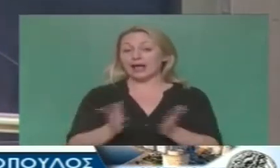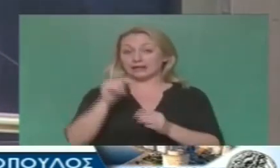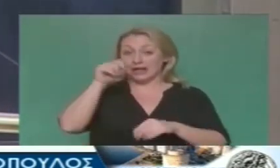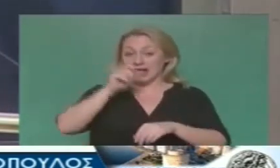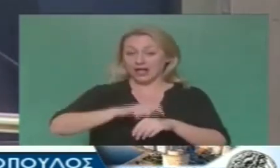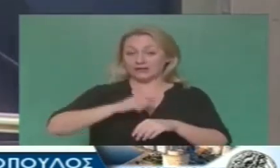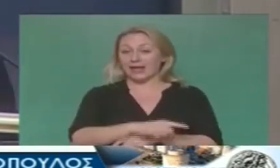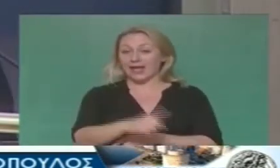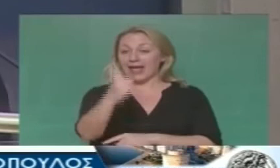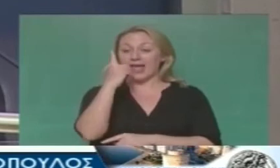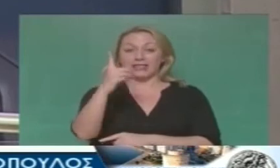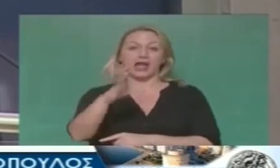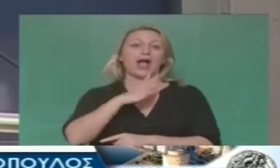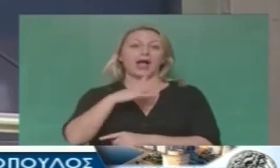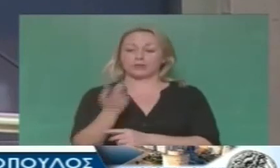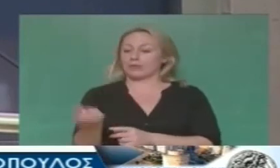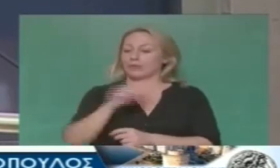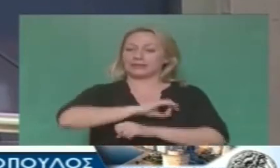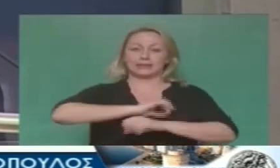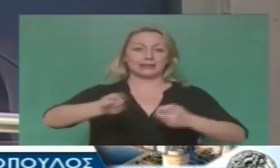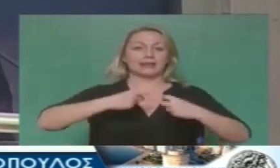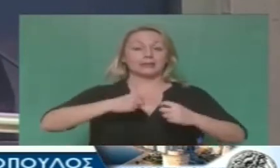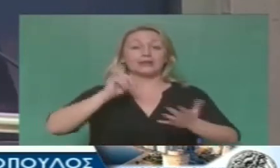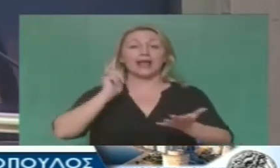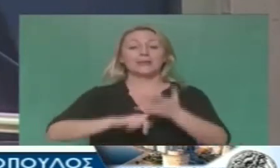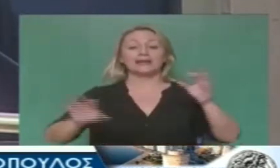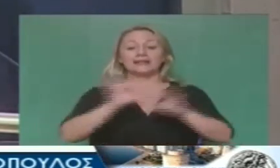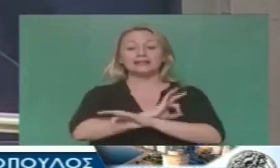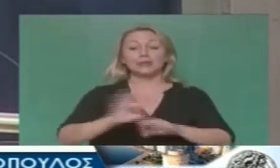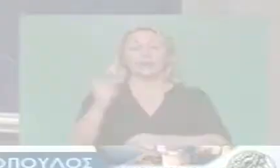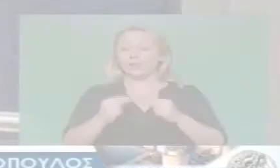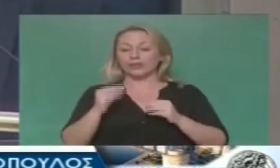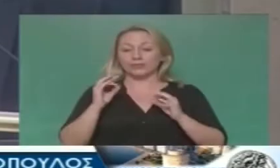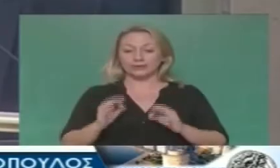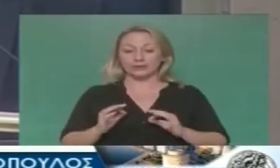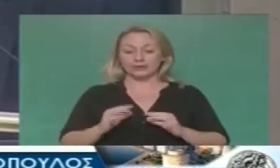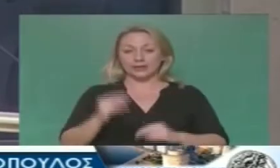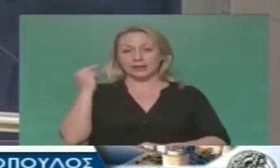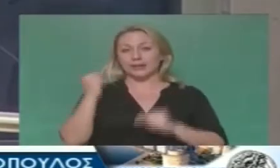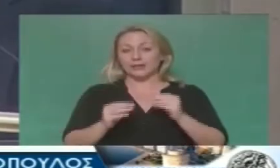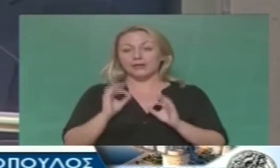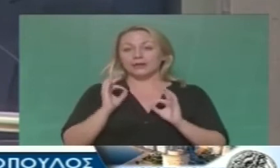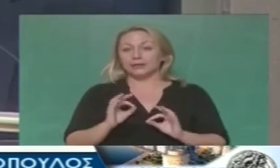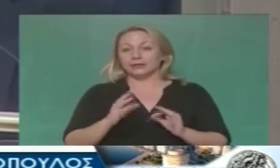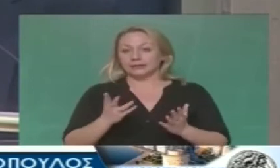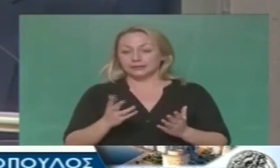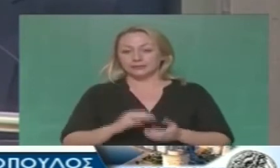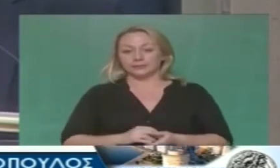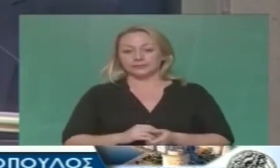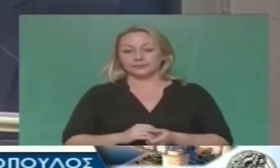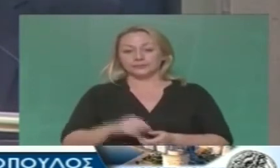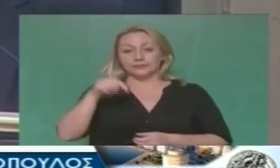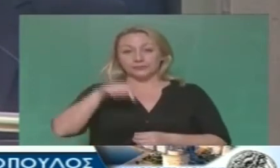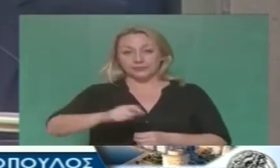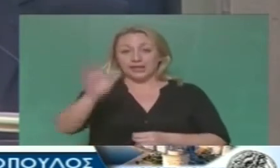υπήρχε χρόνο στη λεωφορία τους να έχουν εξασφαλισμένο ένα συγκεκριμένο ποσό κέρδος. Το πρόβλημα λοιπόν είναι η